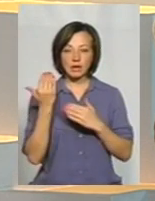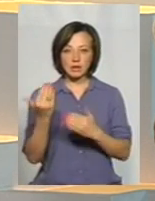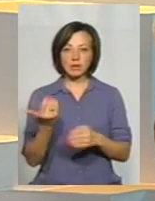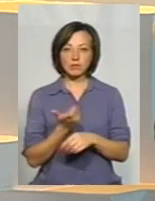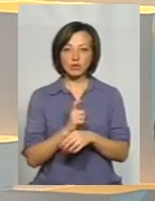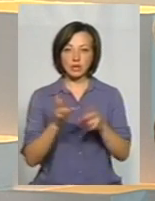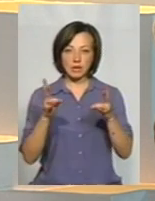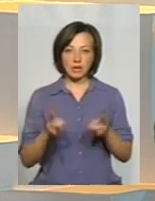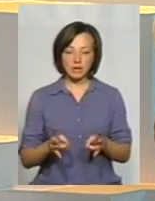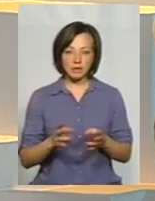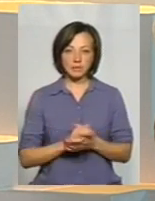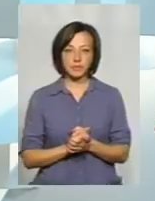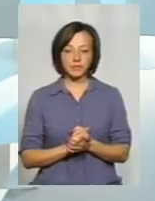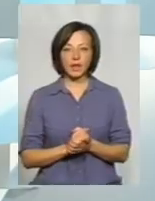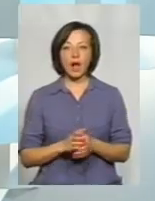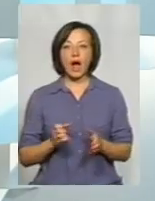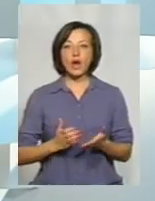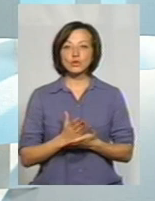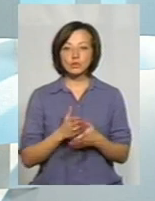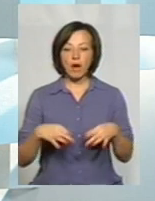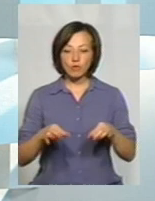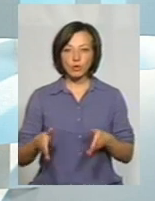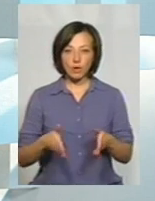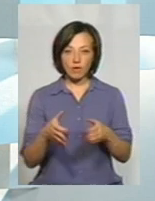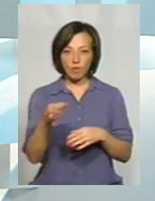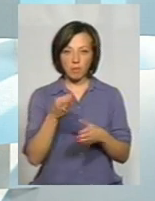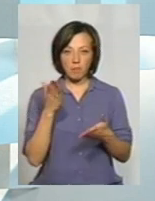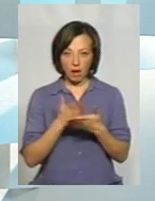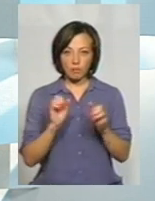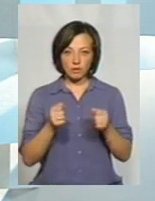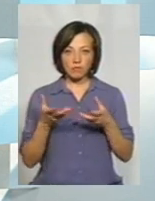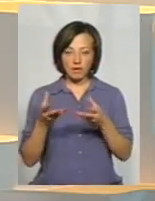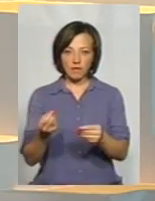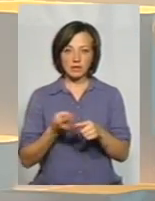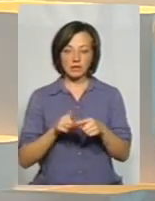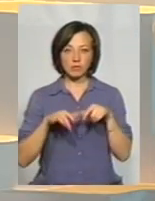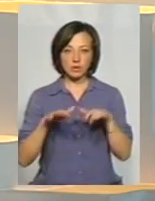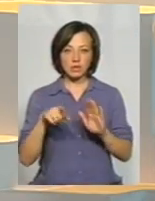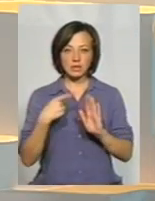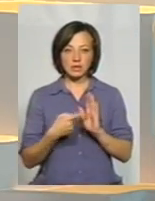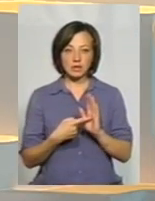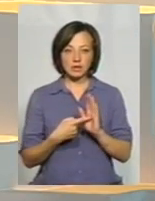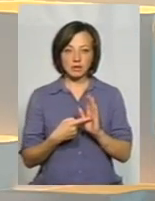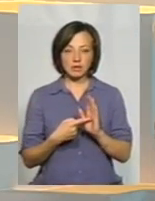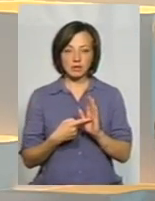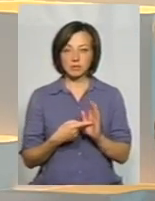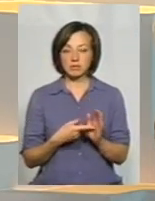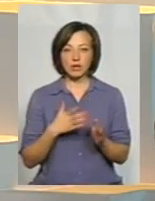ще більша трагедія, тому що стоїть… А служба автомобільних доріг в області має можливість якось впливати на ці процеси? А служба автомобільних доріг абсолютно,